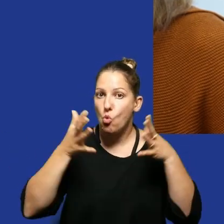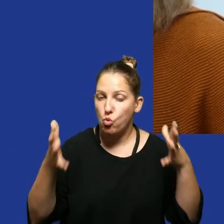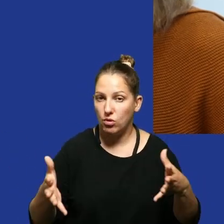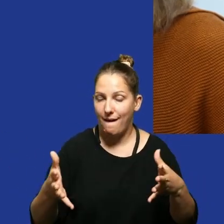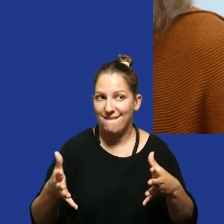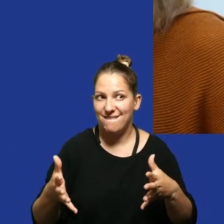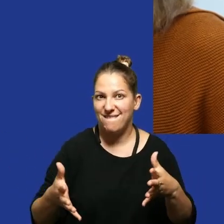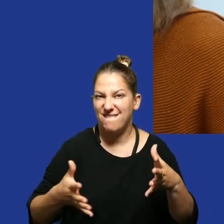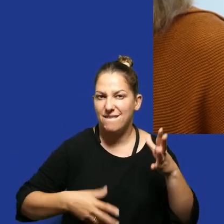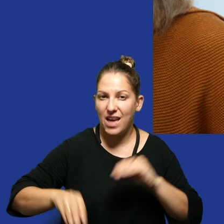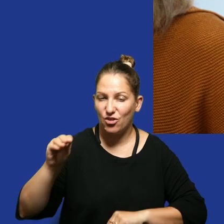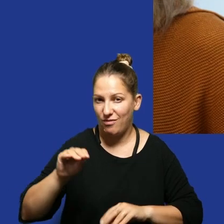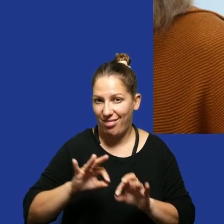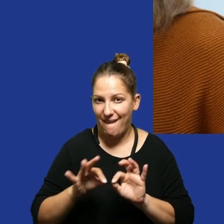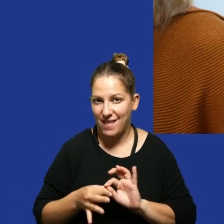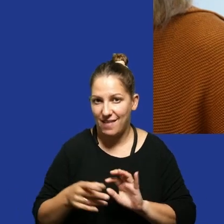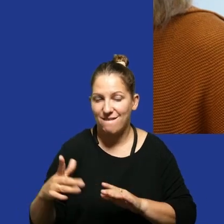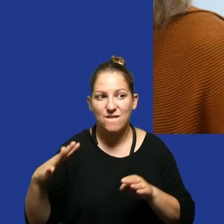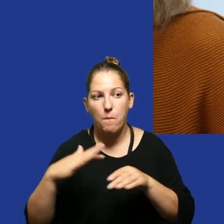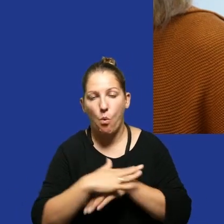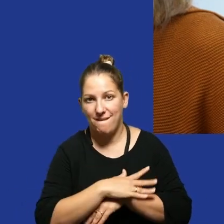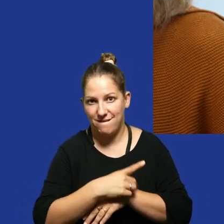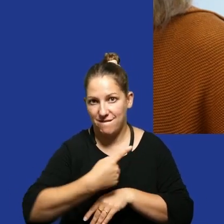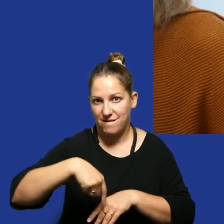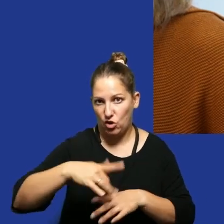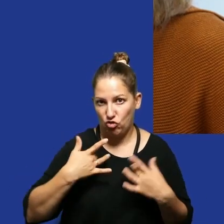jeśli nie większy w pewnym zakresie, wpływ na nasze życie.